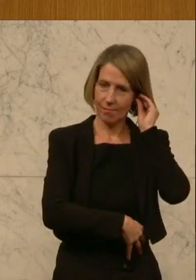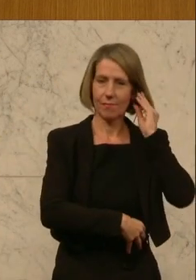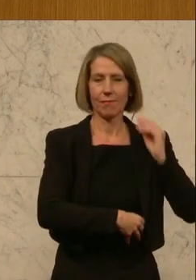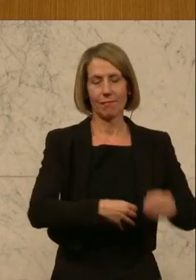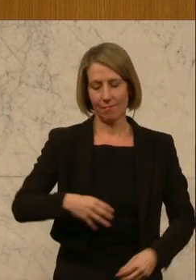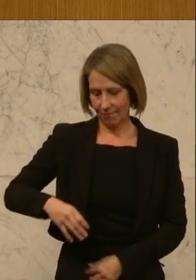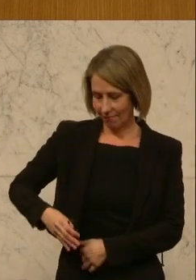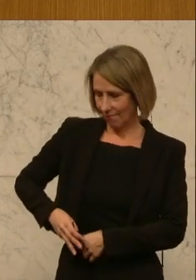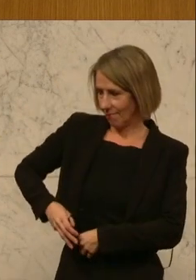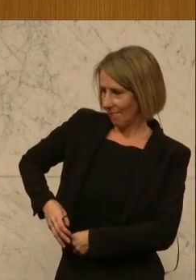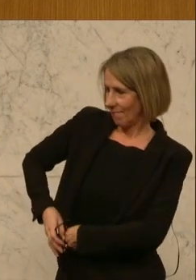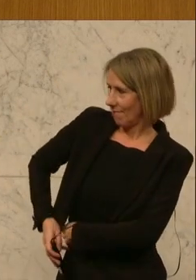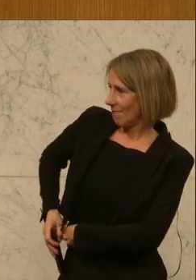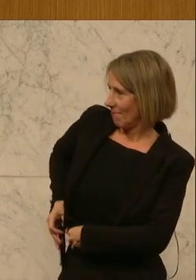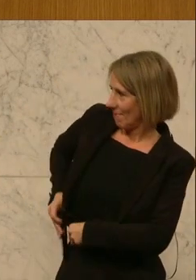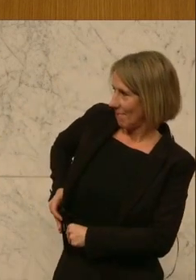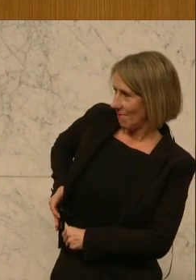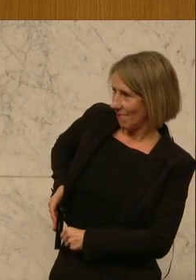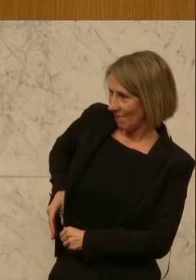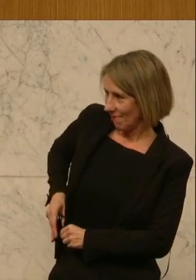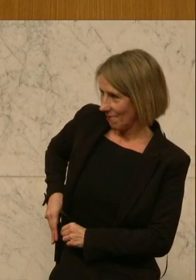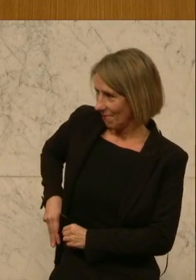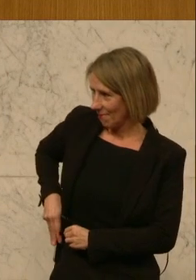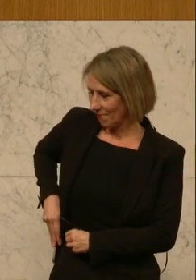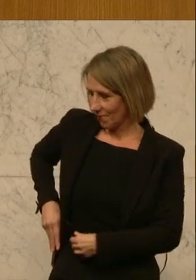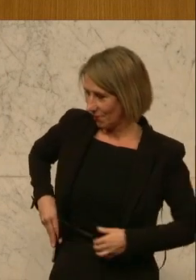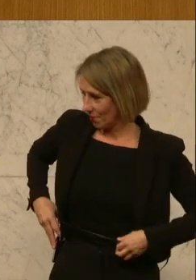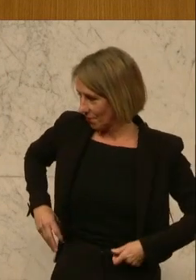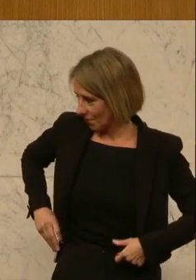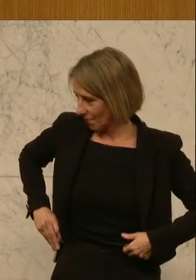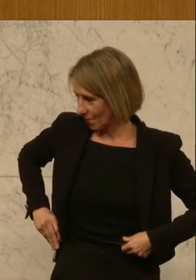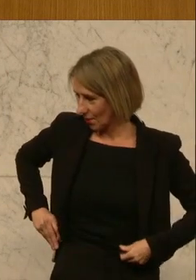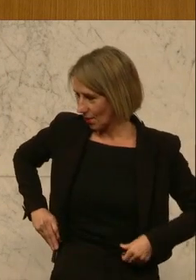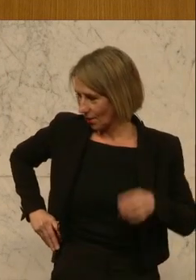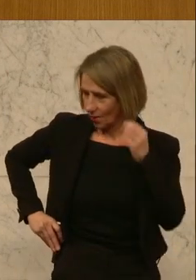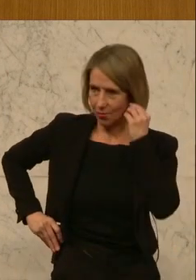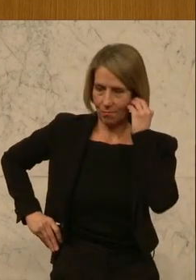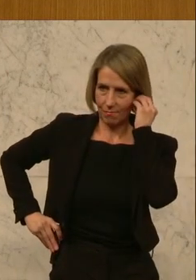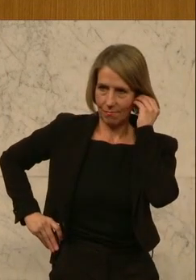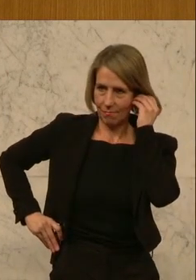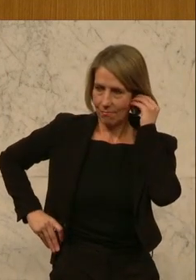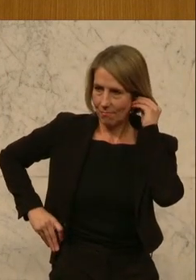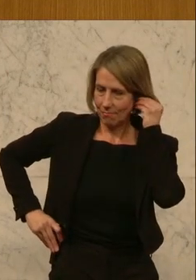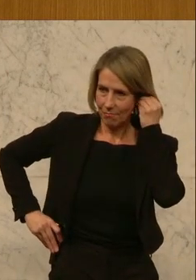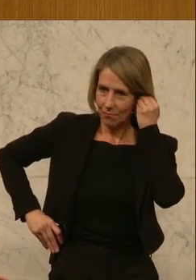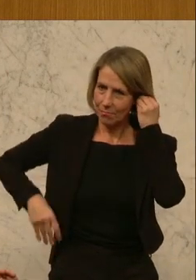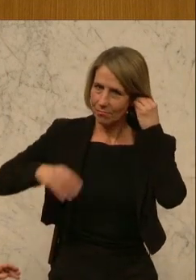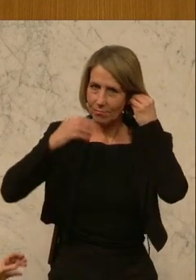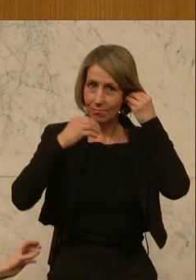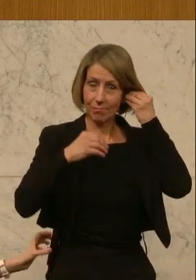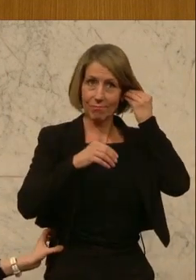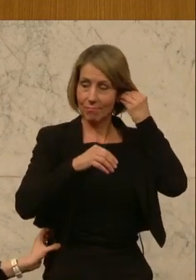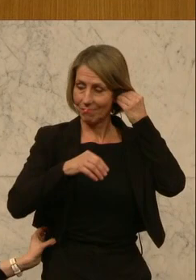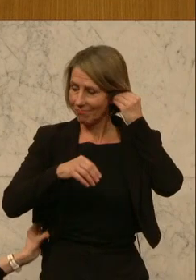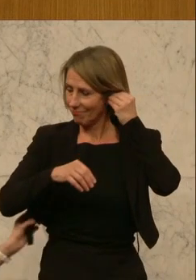erlebt, wo die Kernfragen so wenig beantwortet wurden und wo offensichtlich in der Thematik bis eine Stunde,